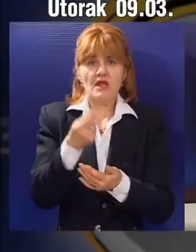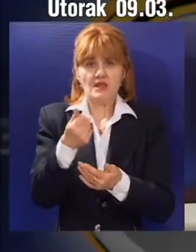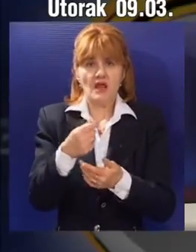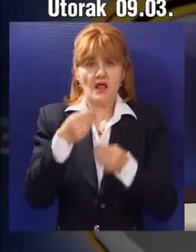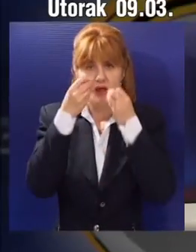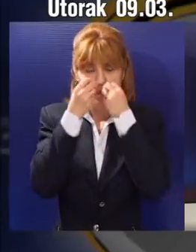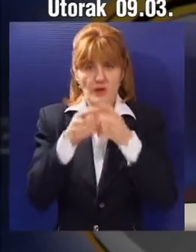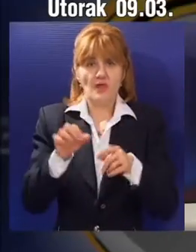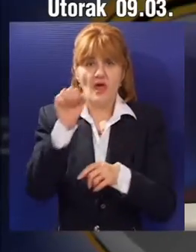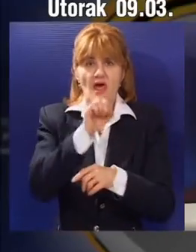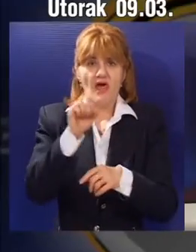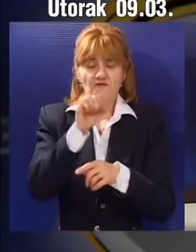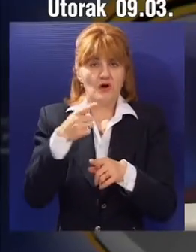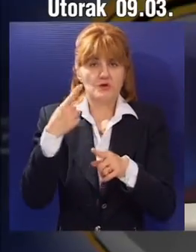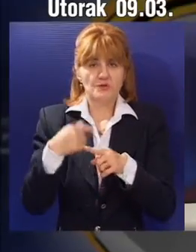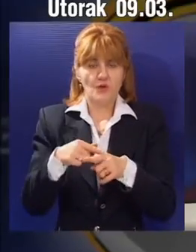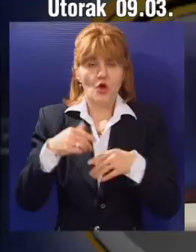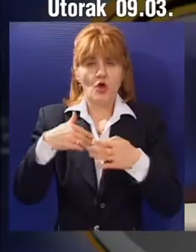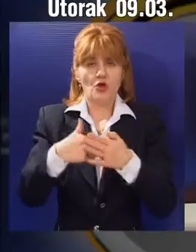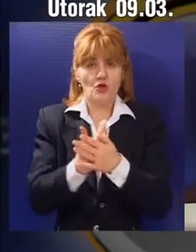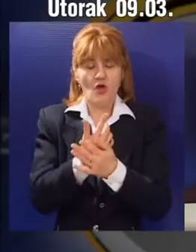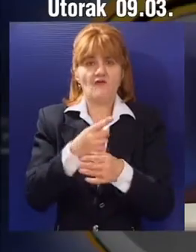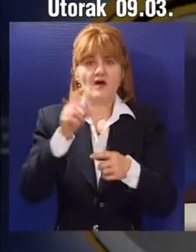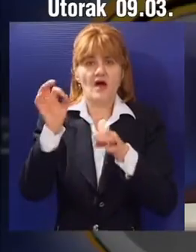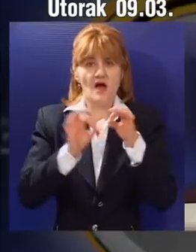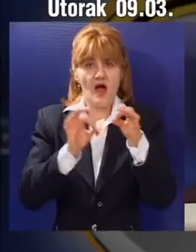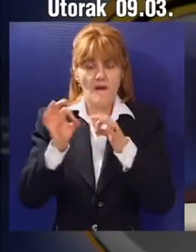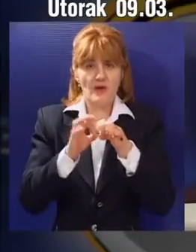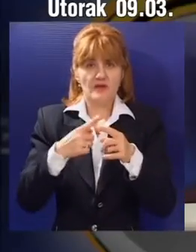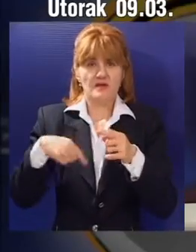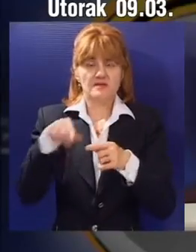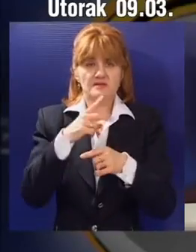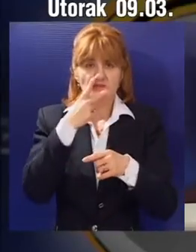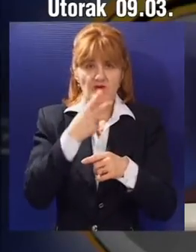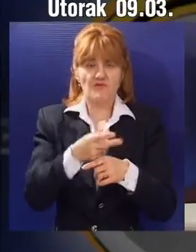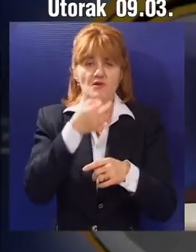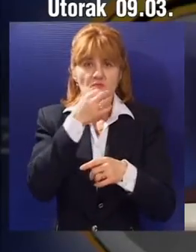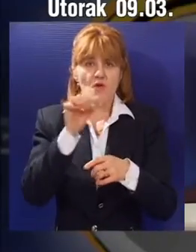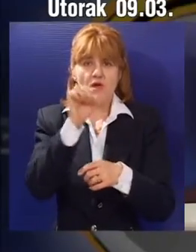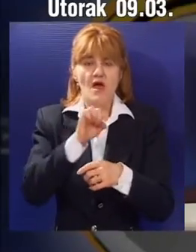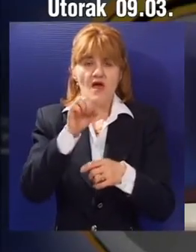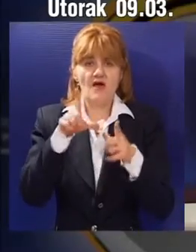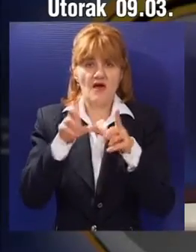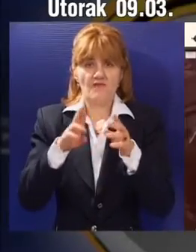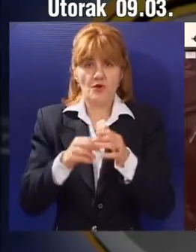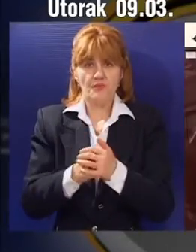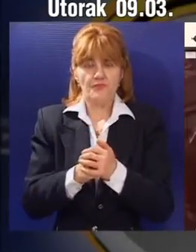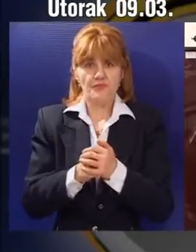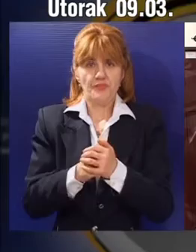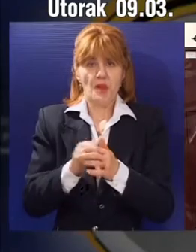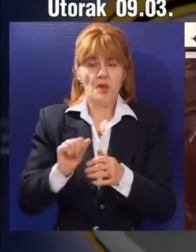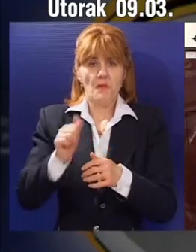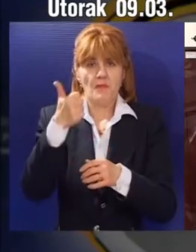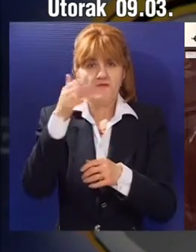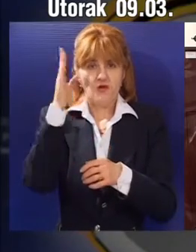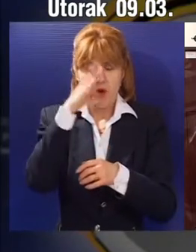upropastiti kurs evra, tako da se mnogi i pored nižih kamata odlučuju za čvrstu valutu evro. Da je